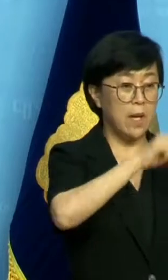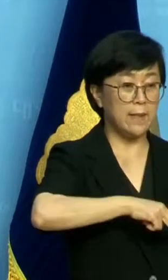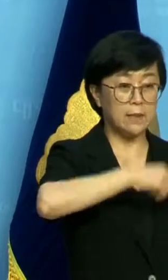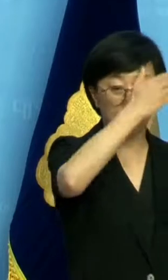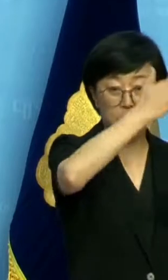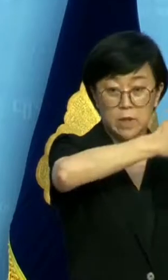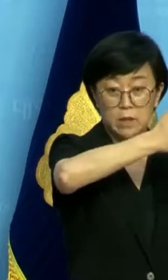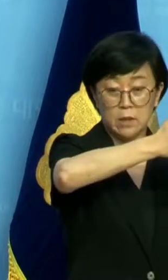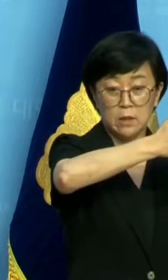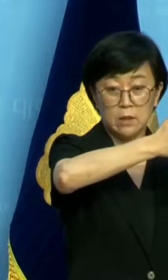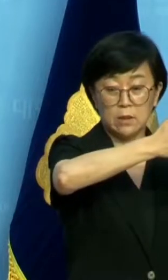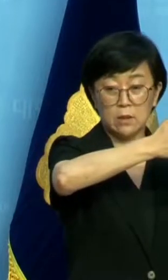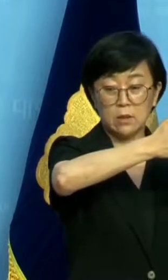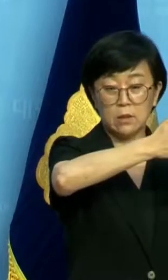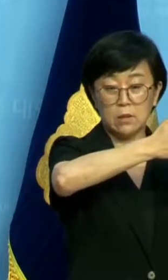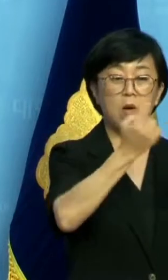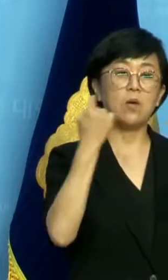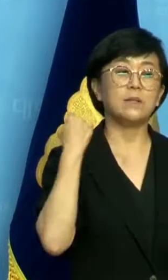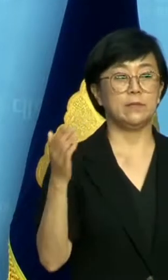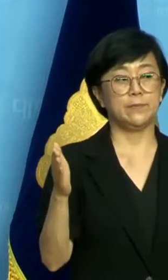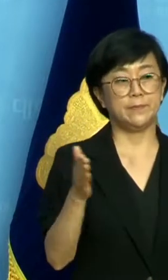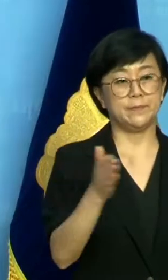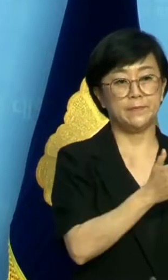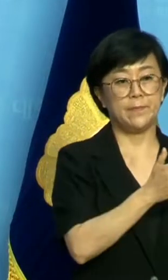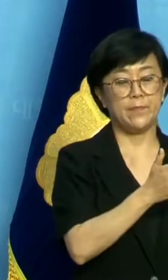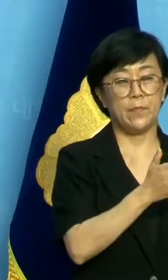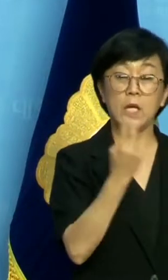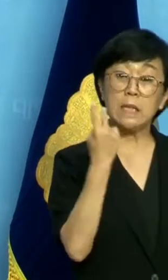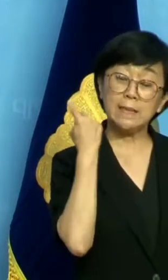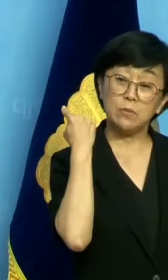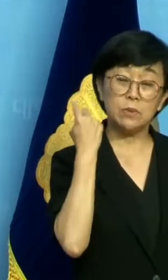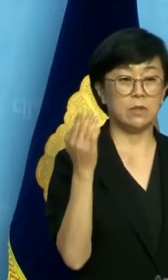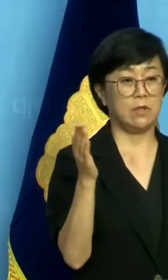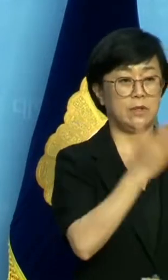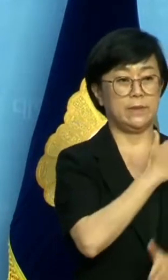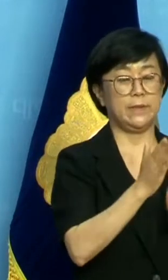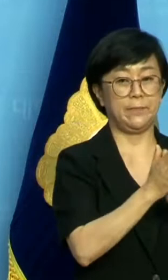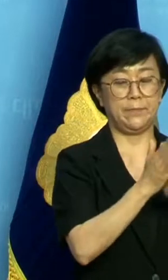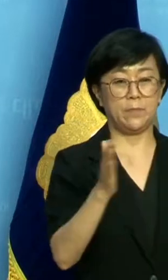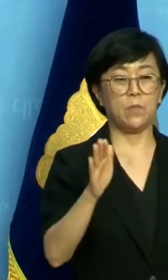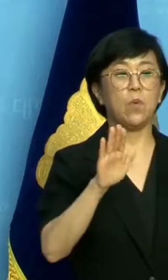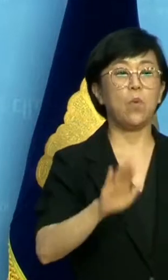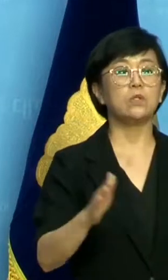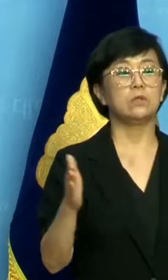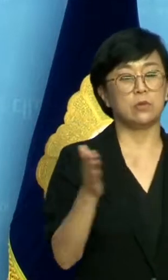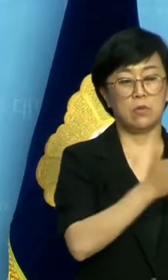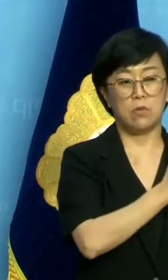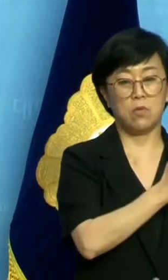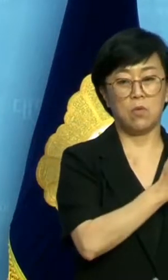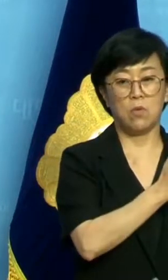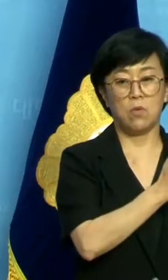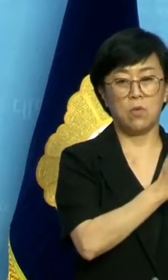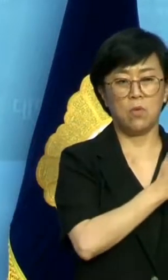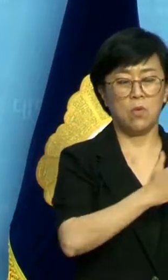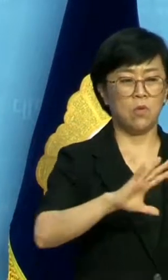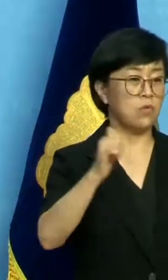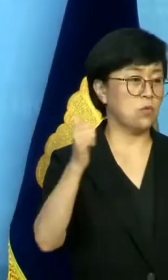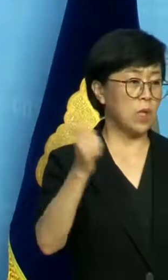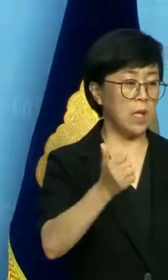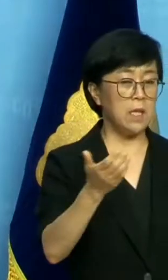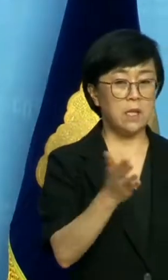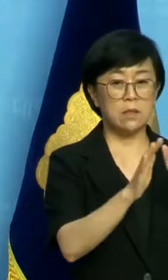어제부터 그제부터 들어갔고요 오늘부터는 국회